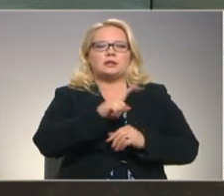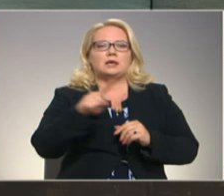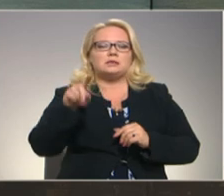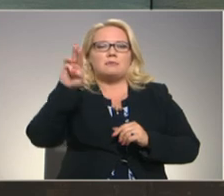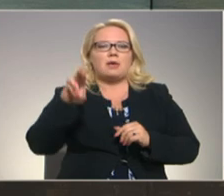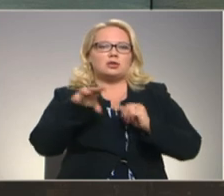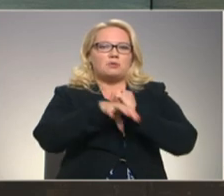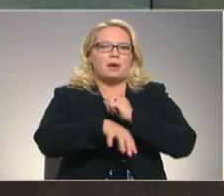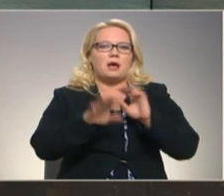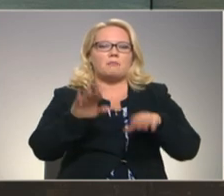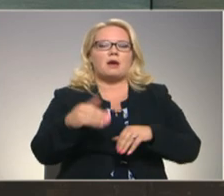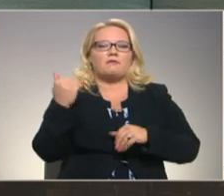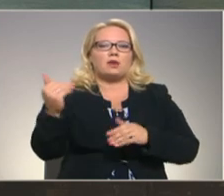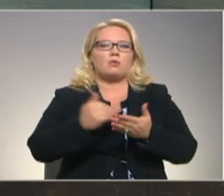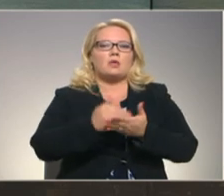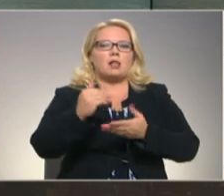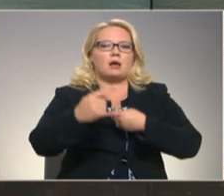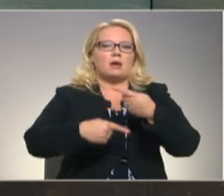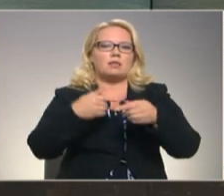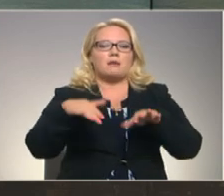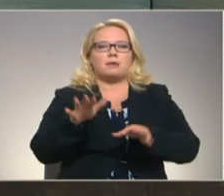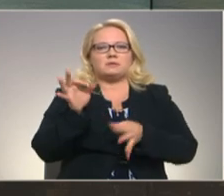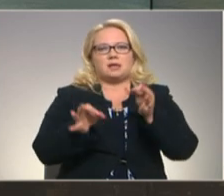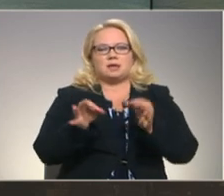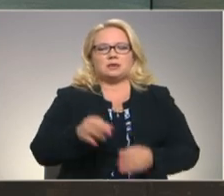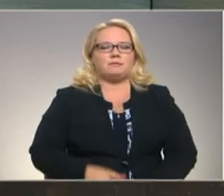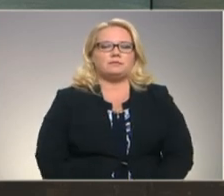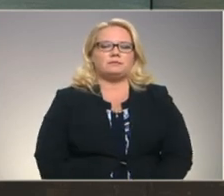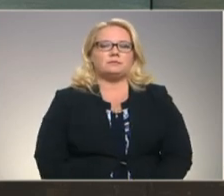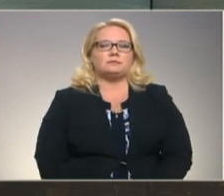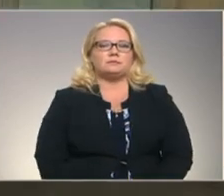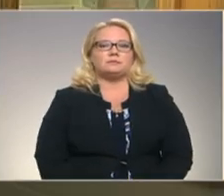Mēneši beigām, kad par viņu tālākajām gaitām lēmas tiesa. Turpina Santa Baumana.